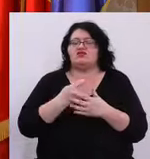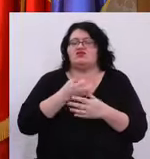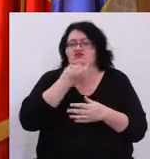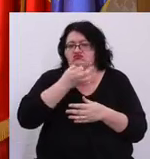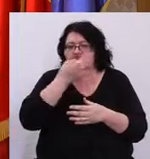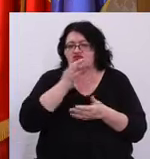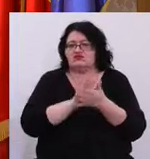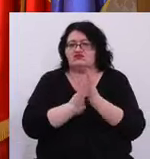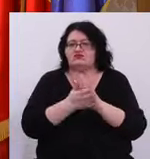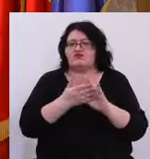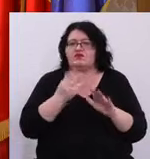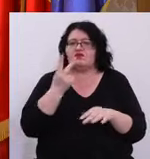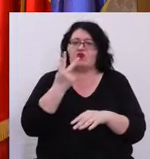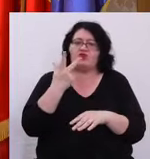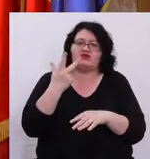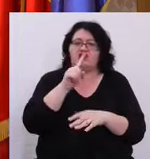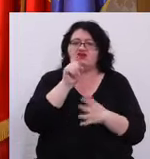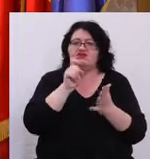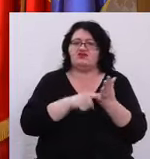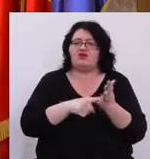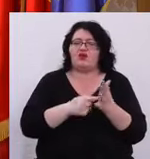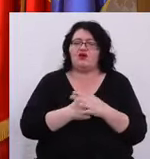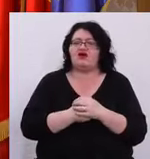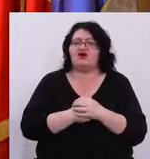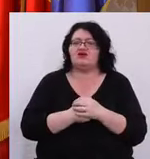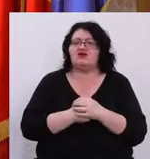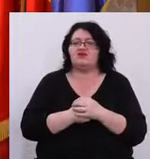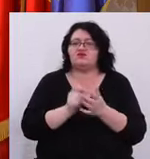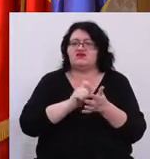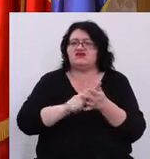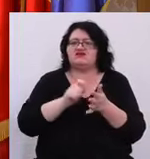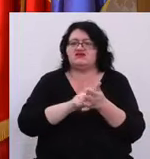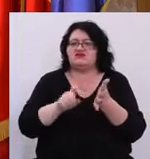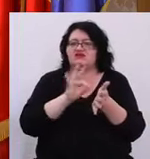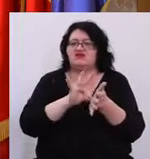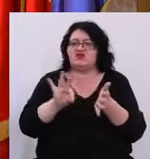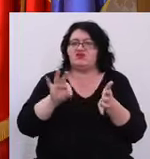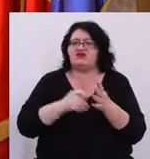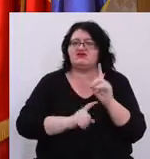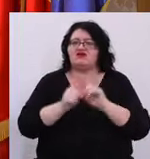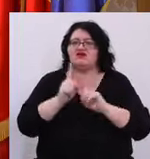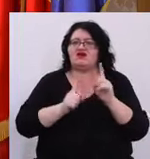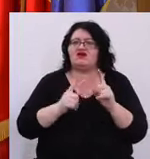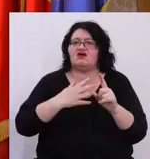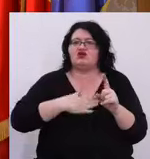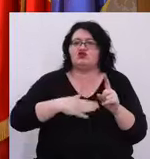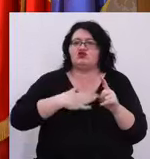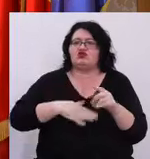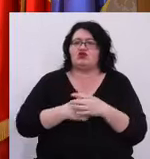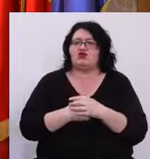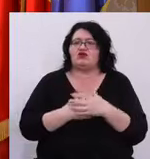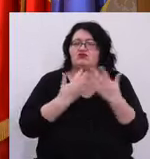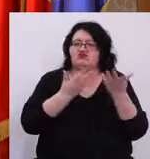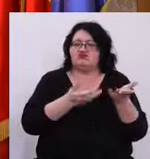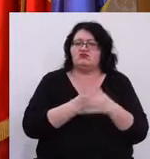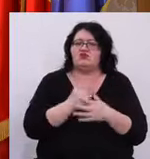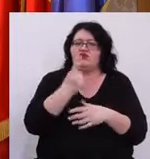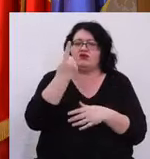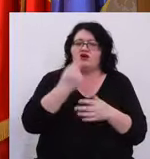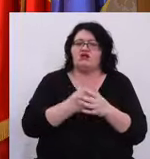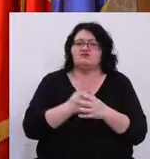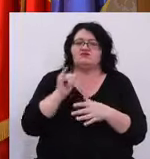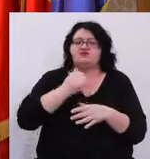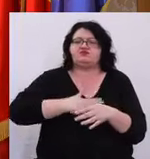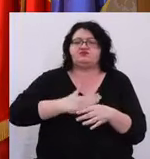Am două, trei întrebări scrise aici Dar aș vrea să dau prioritate celor